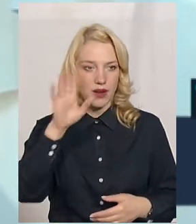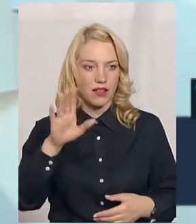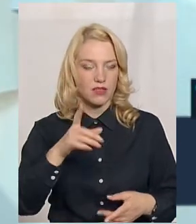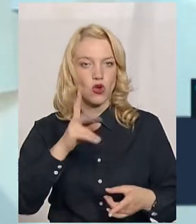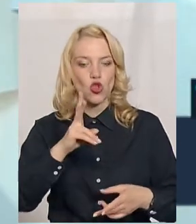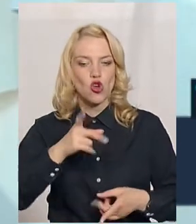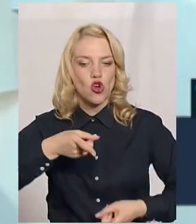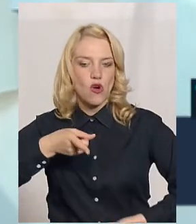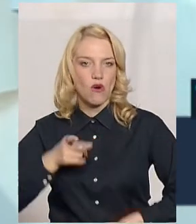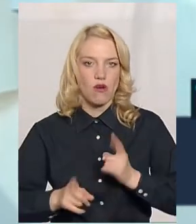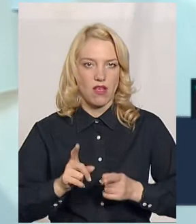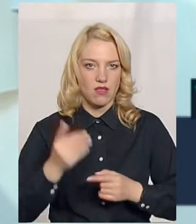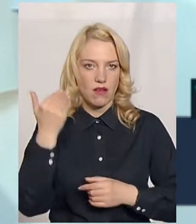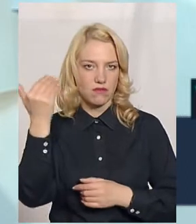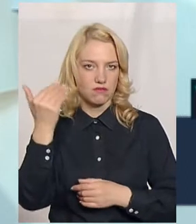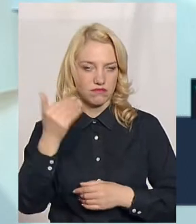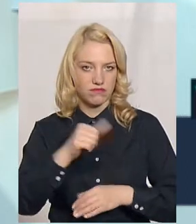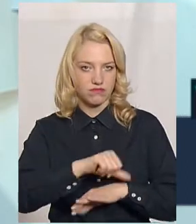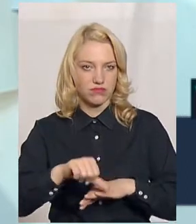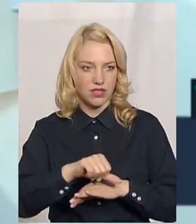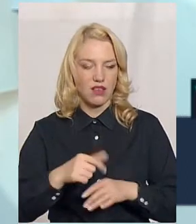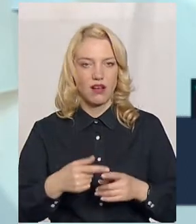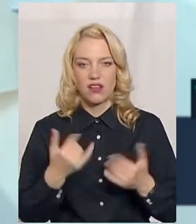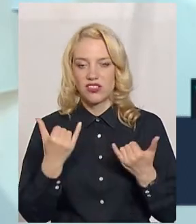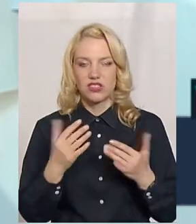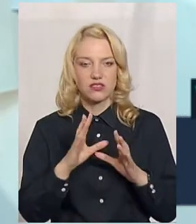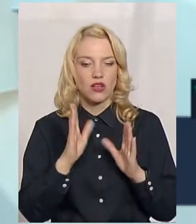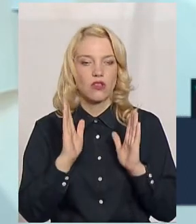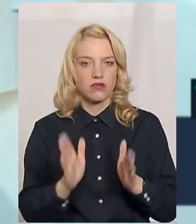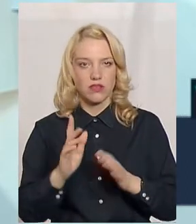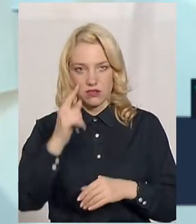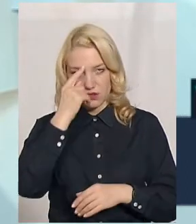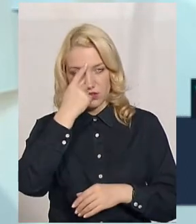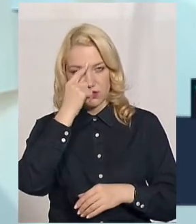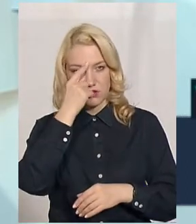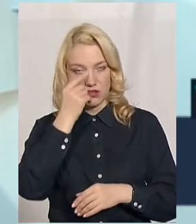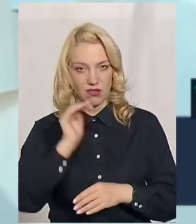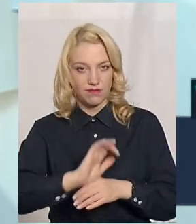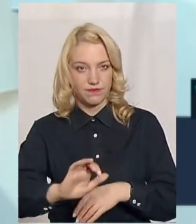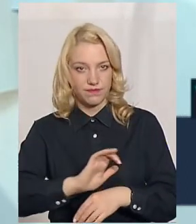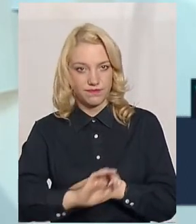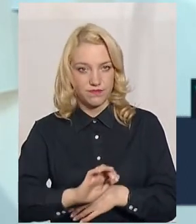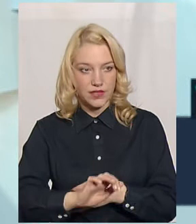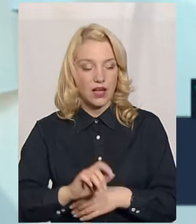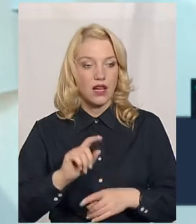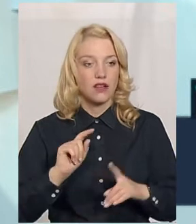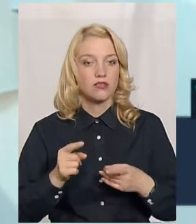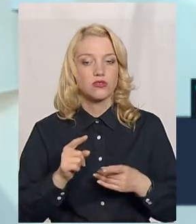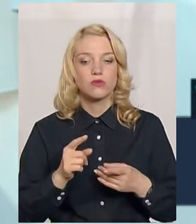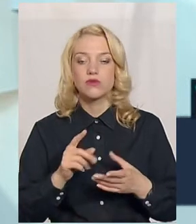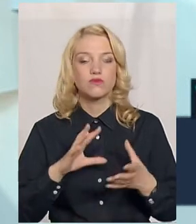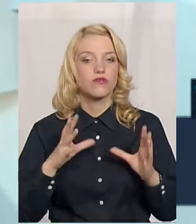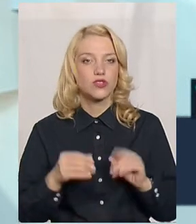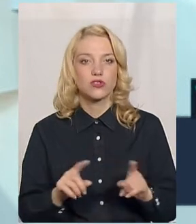оригінальних компаній. Зараз це індійські препарати. По-друге, чому-то прийшли до